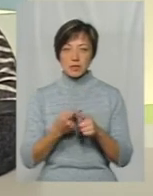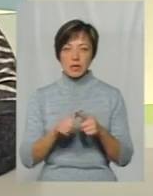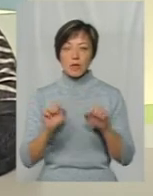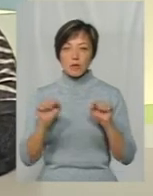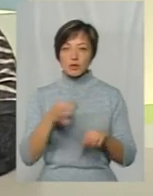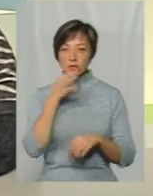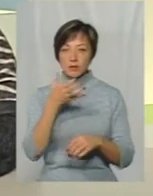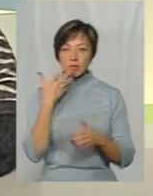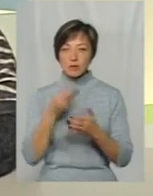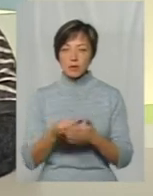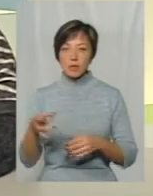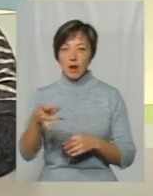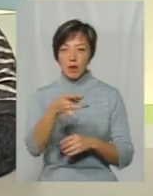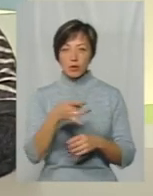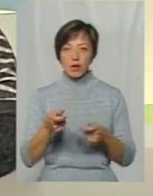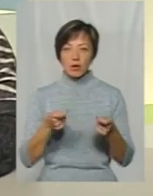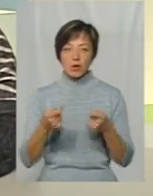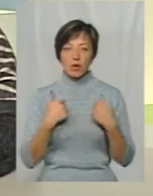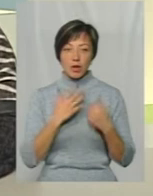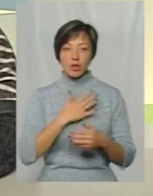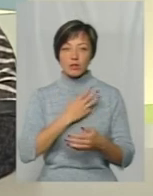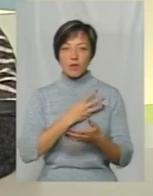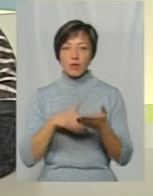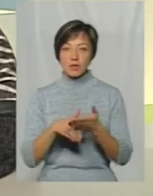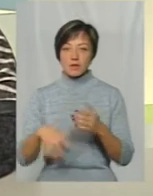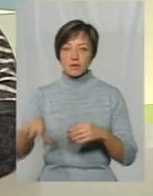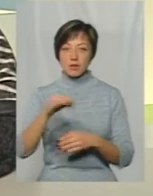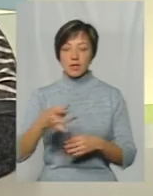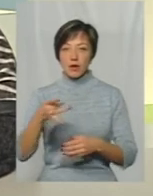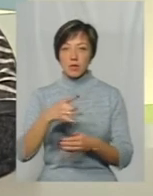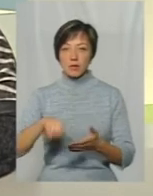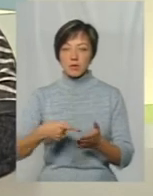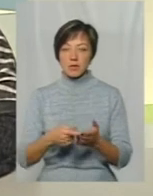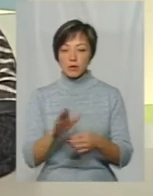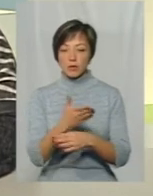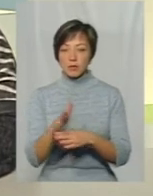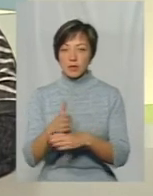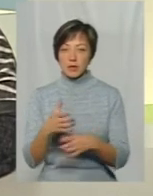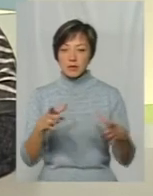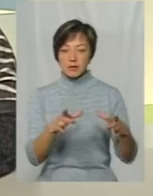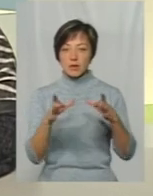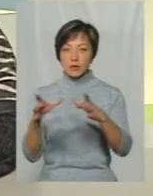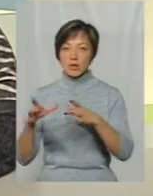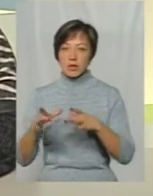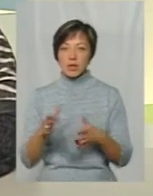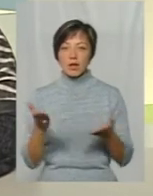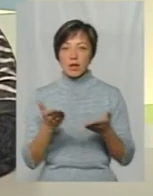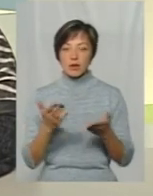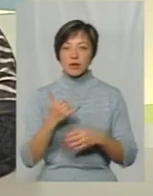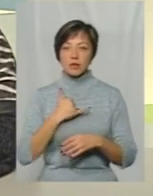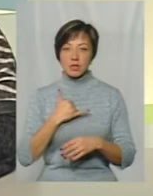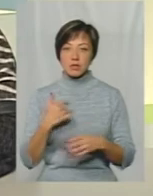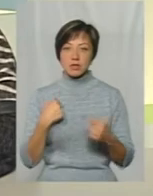сказати по своїм мікрорайонам, які курірують я і наші волонтери У нас всі мікрорайони міста розбиті умовно на секторі Є звичайні сектори, які у нас